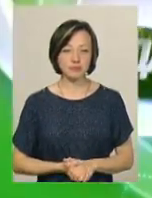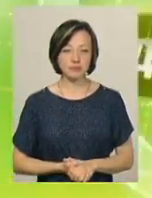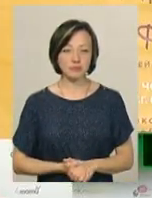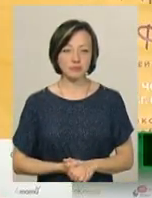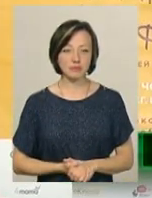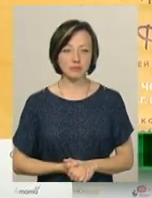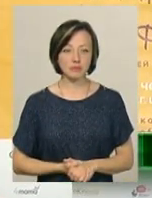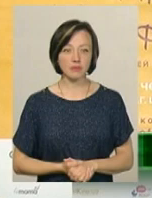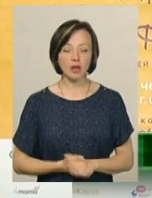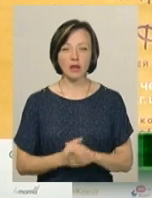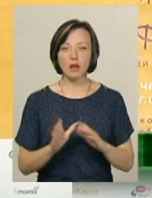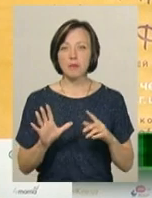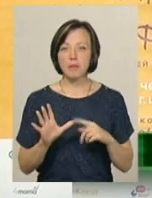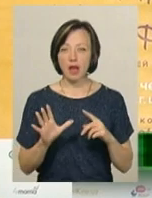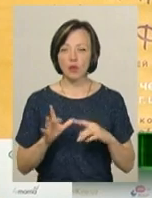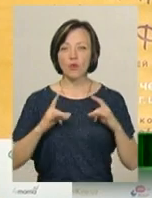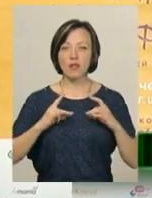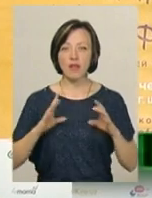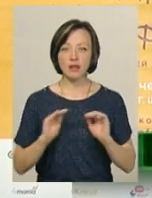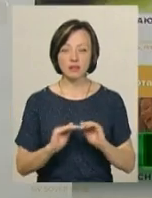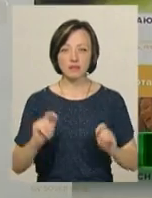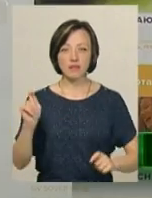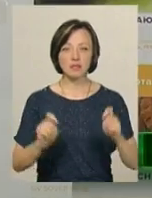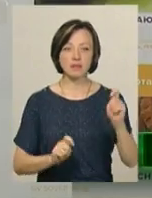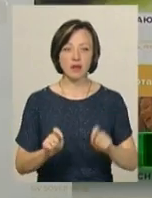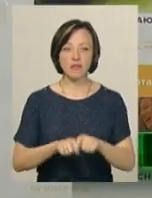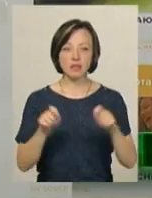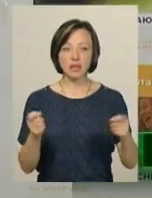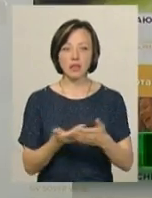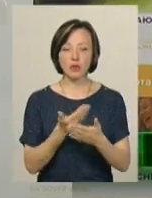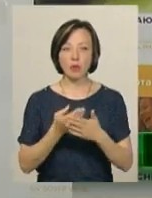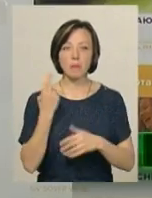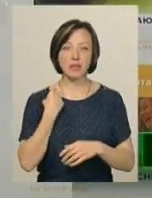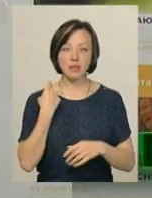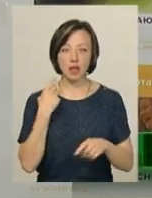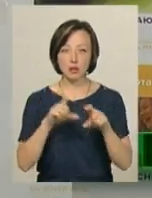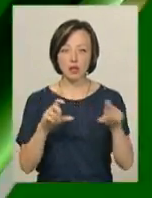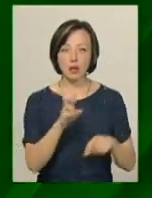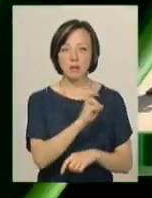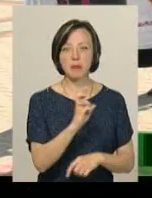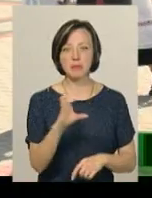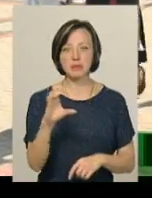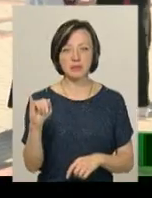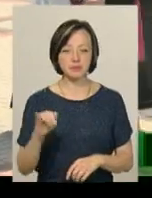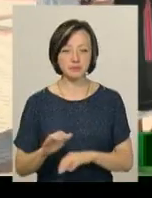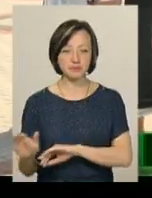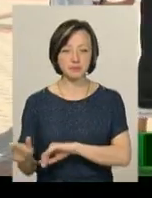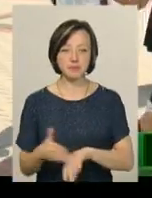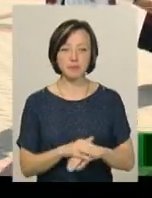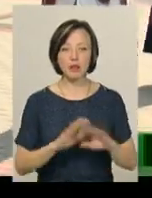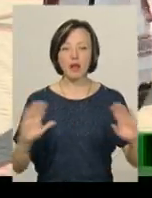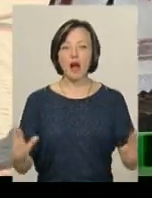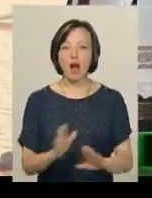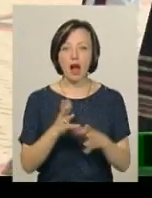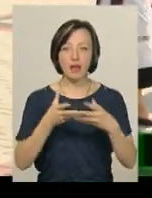П'ятий ювілейний «Чілдрен Кінофест» в обласному центрі відкриє стрічка від британської студії BBC. Гаївки у Хмельницькому